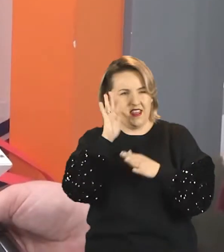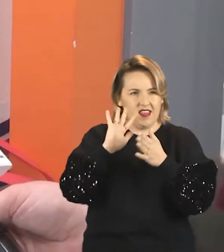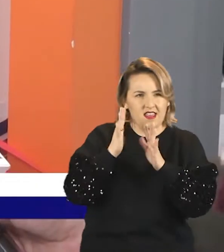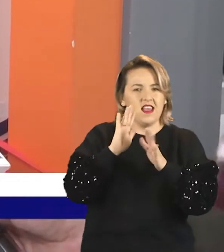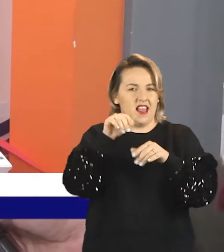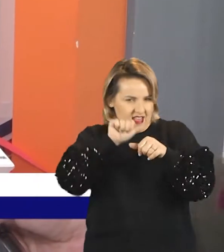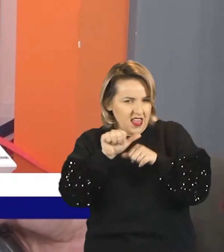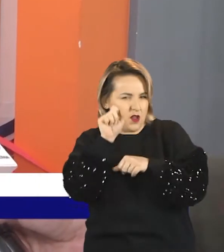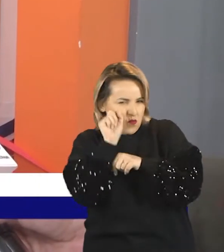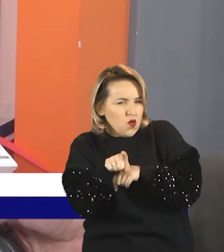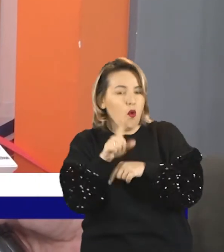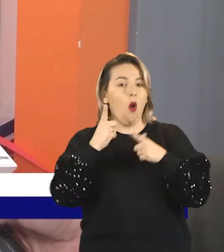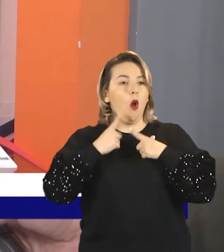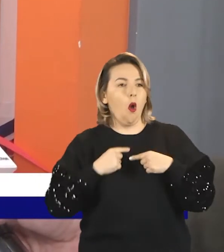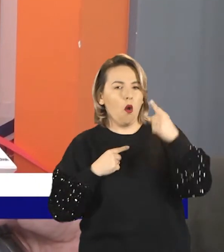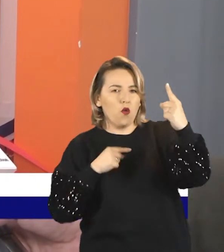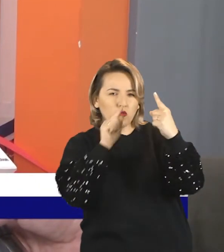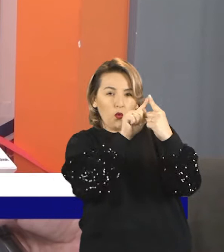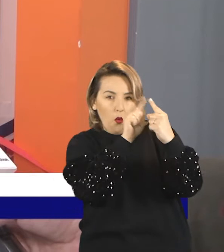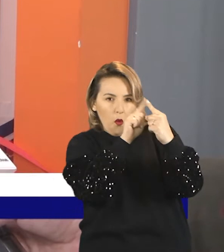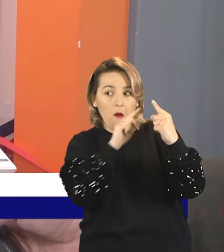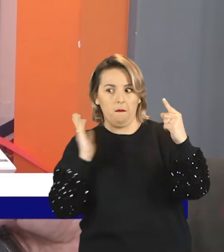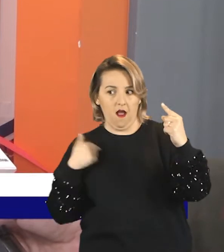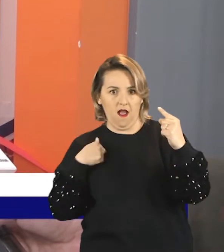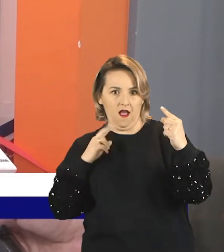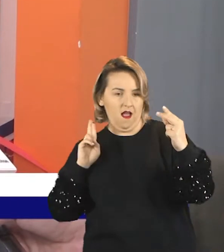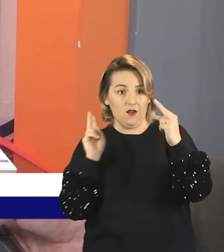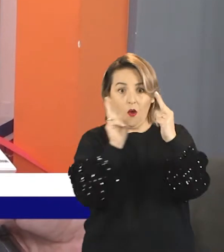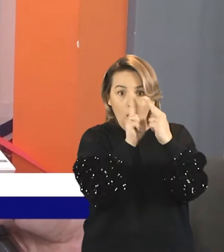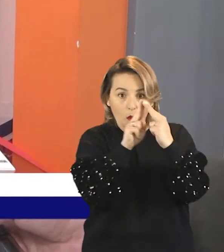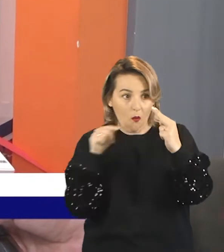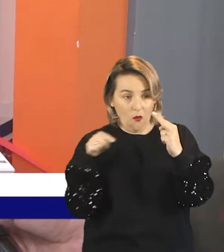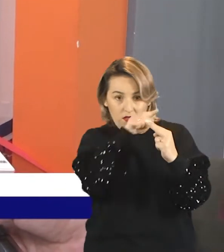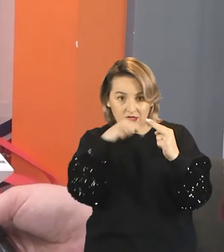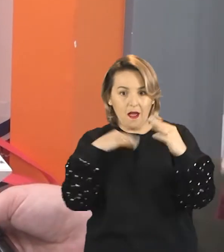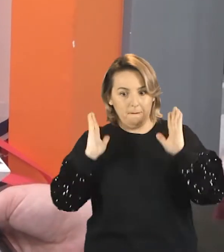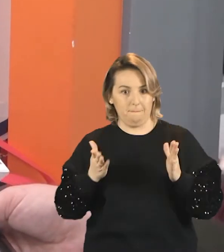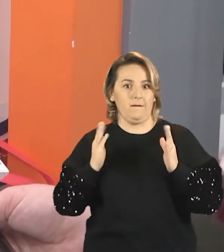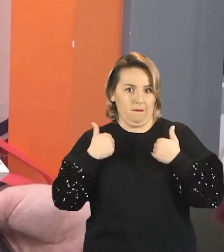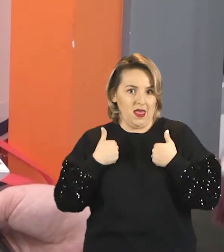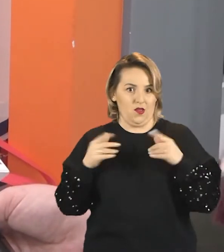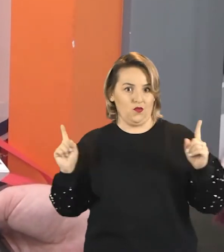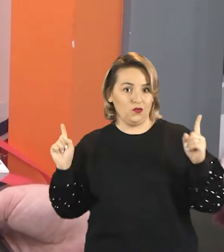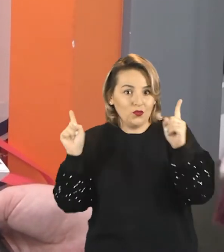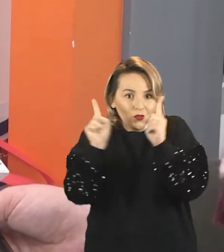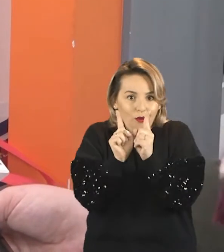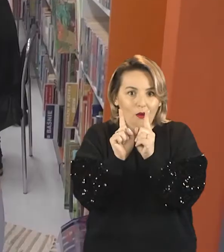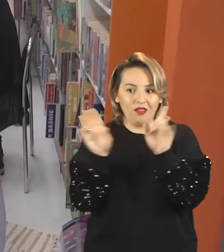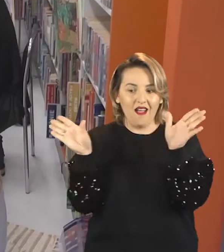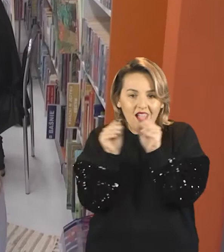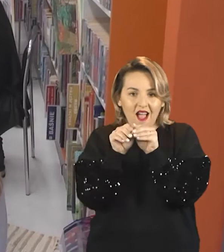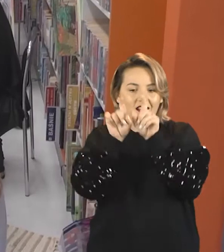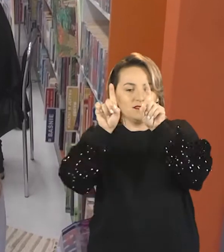jest taka osoba i chciała się z nią skontaktować. Gdy się już skontaktowała, spotkaliśmy się i my